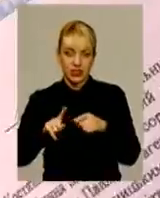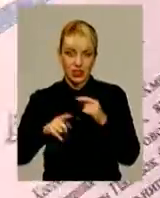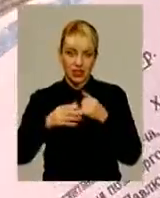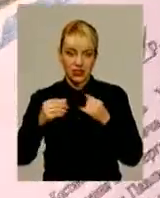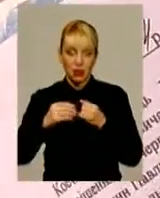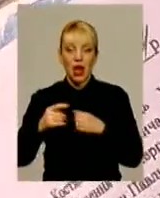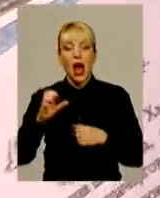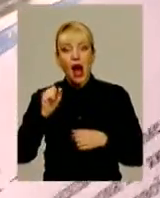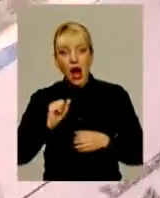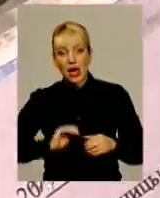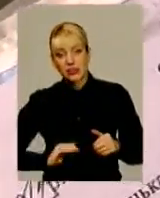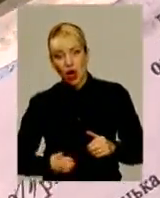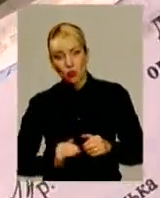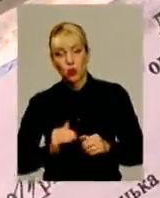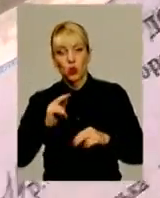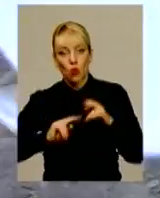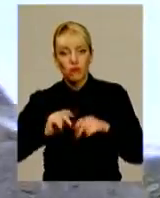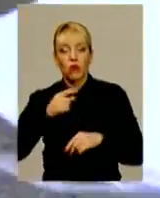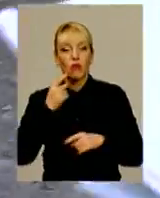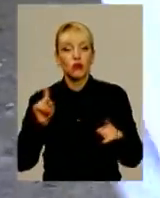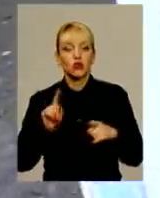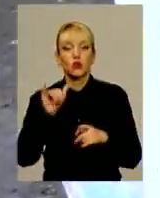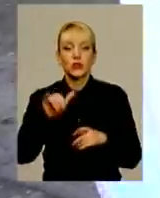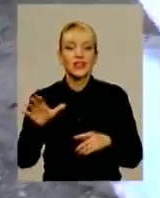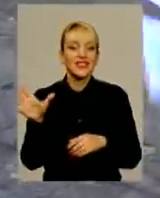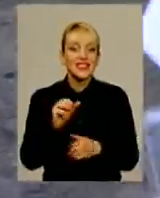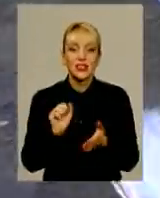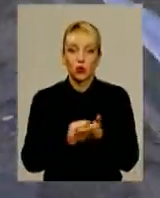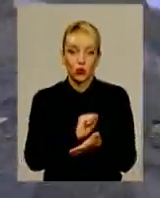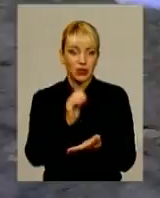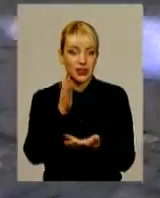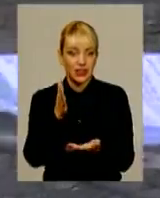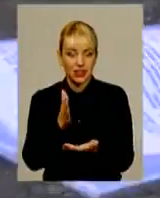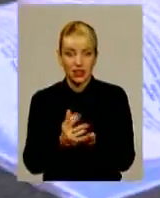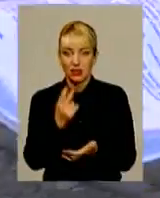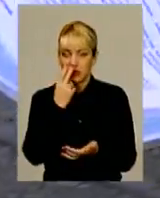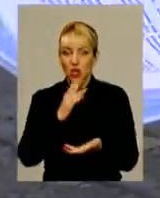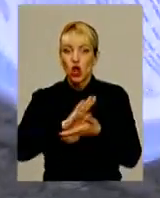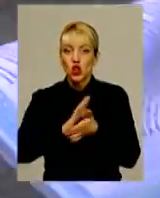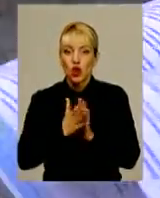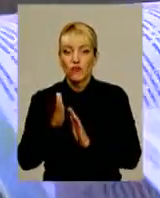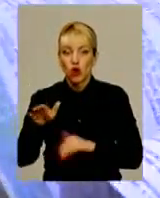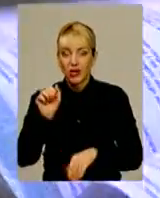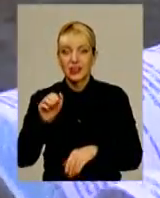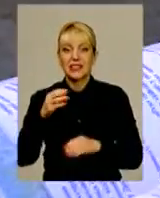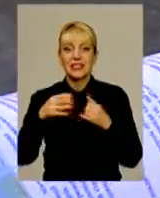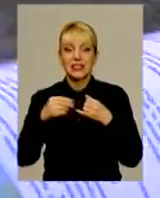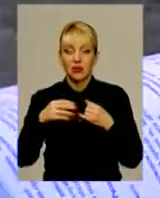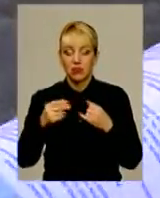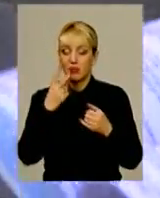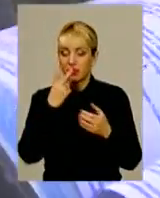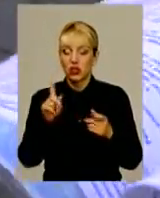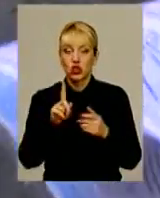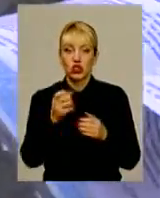необхідні документи на зведення об'єкту у них є. Проговори оренди землі. Видає 14-м роком, будь ласка,